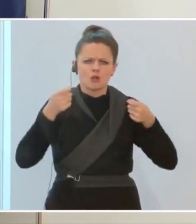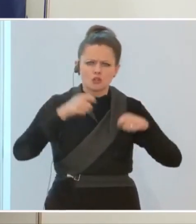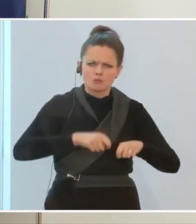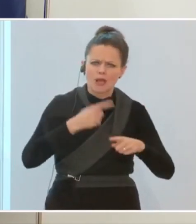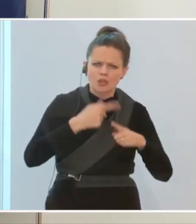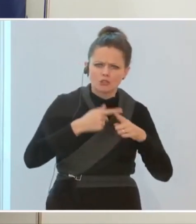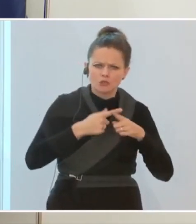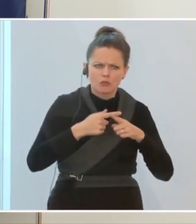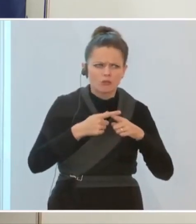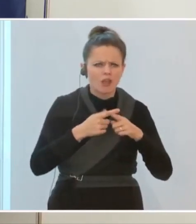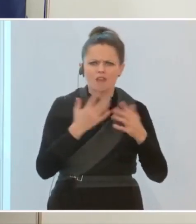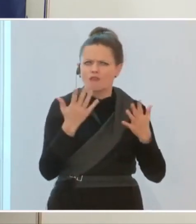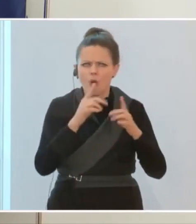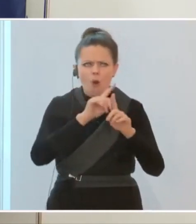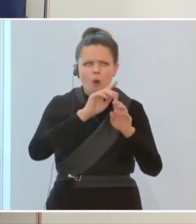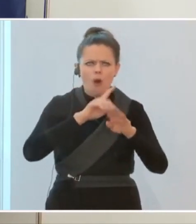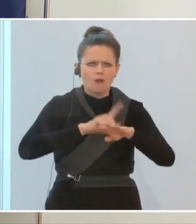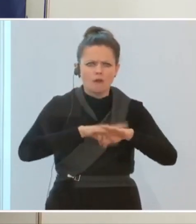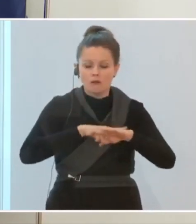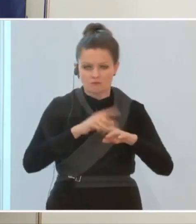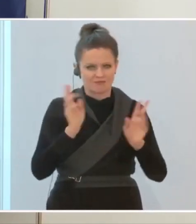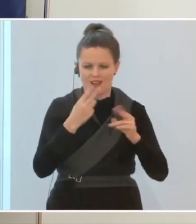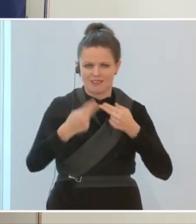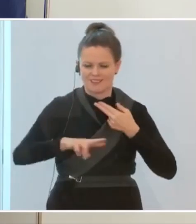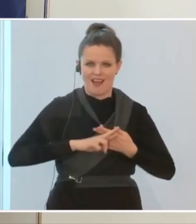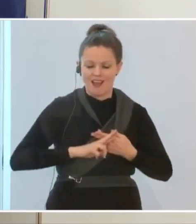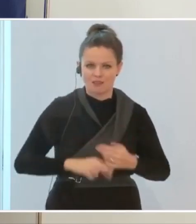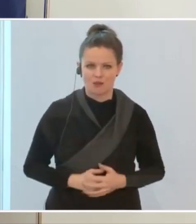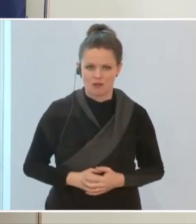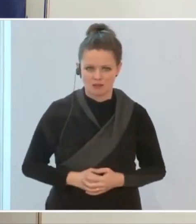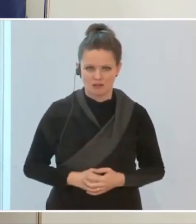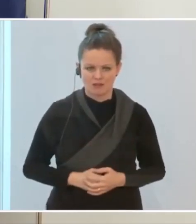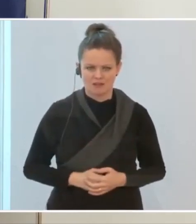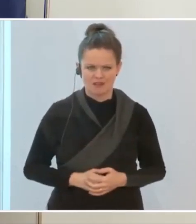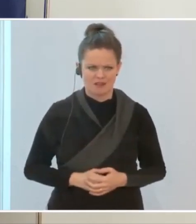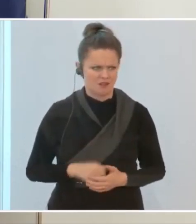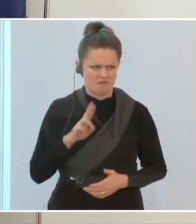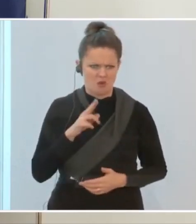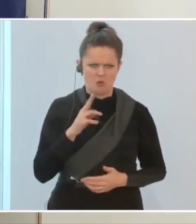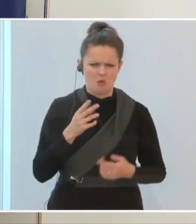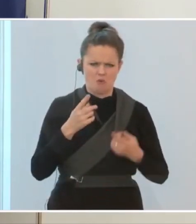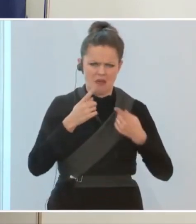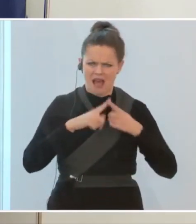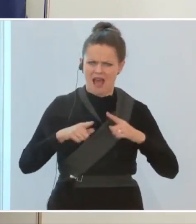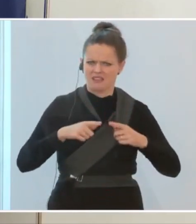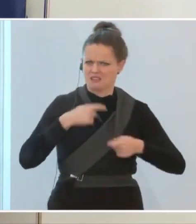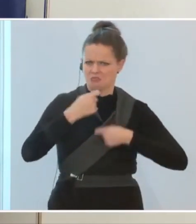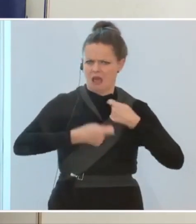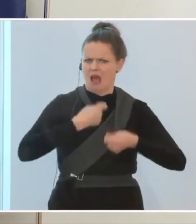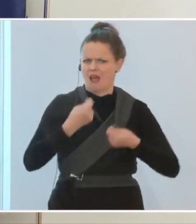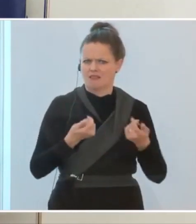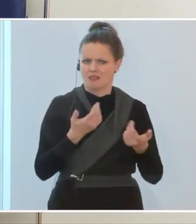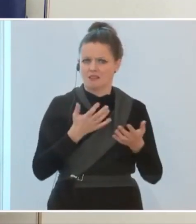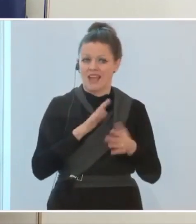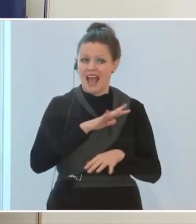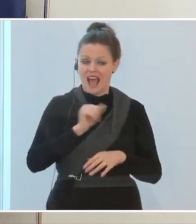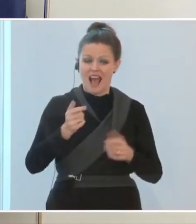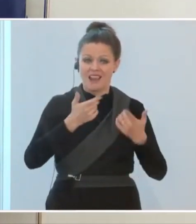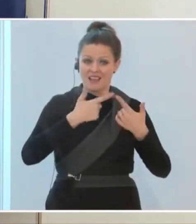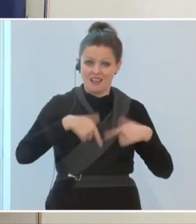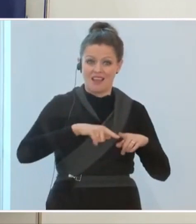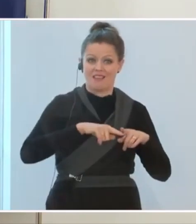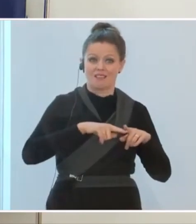gelegen ist, dann werden Sie das gar nicht beantworten können. Warum ist das so unterschiedlich? Weil nicht alle Länder zur gleichen